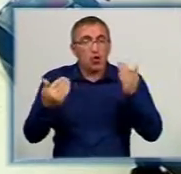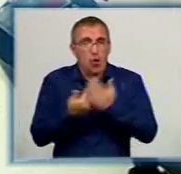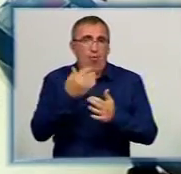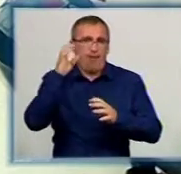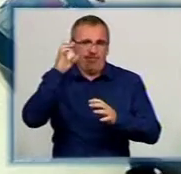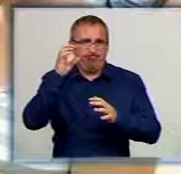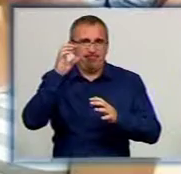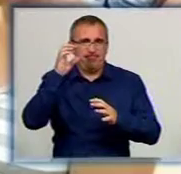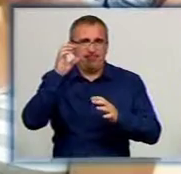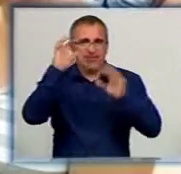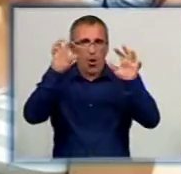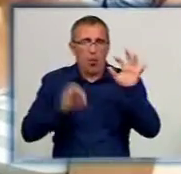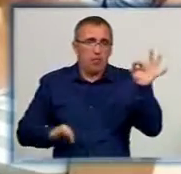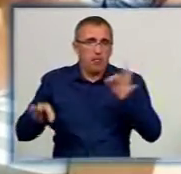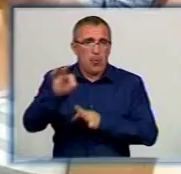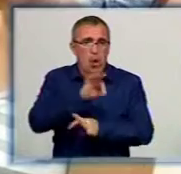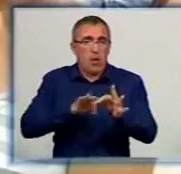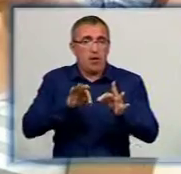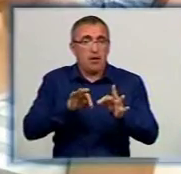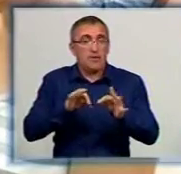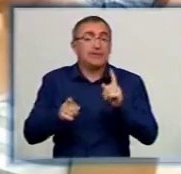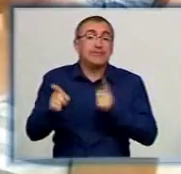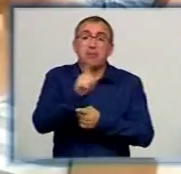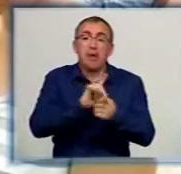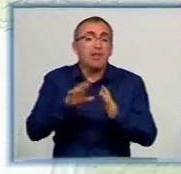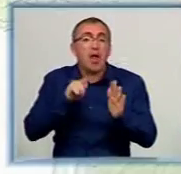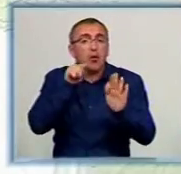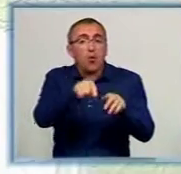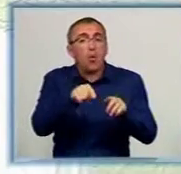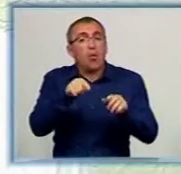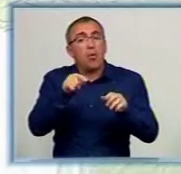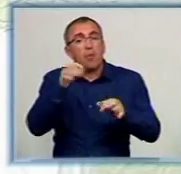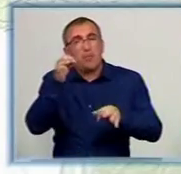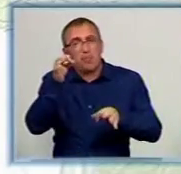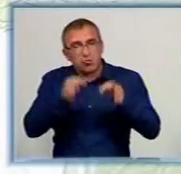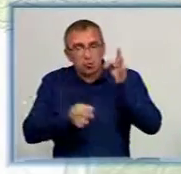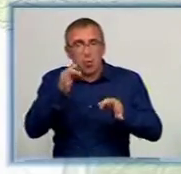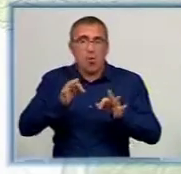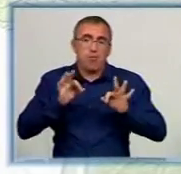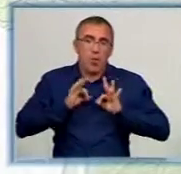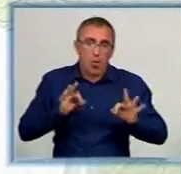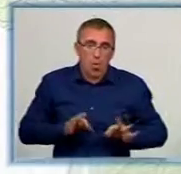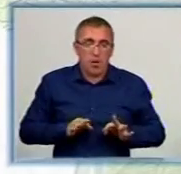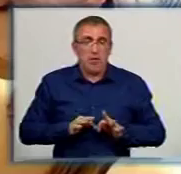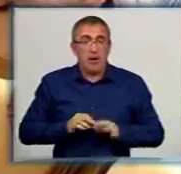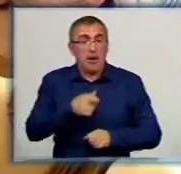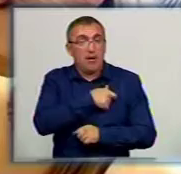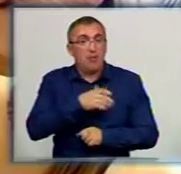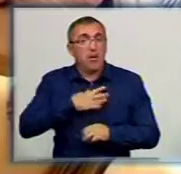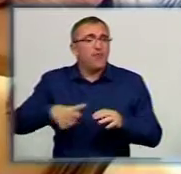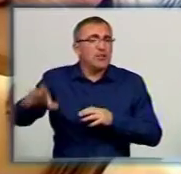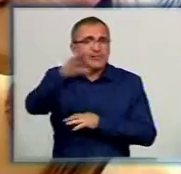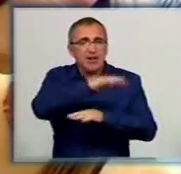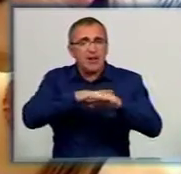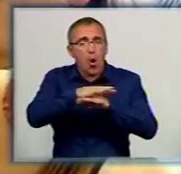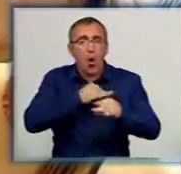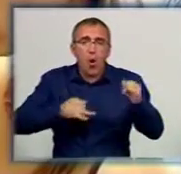Однак фракція має ряд суттєвих зауважень. Зокрема, зміни не торкнулися судового устрою, прокуратури. Нардеп вважає також, має бути всенародне обговорення змін